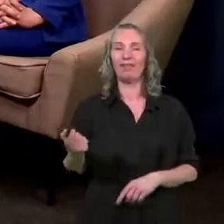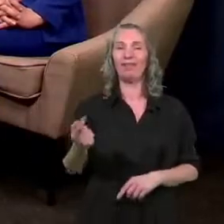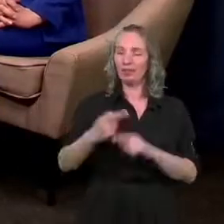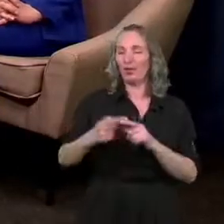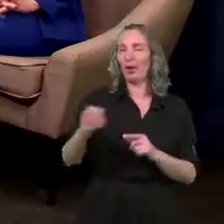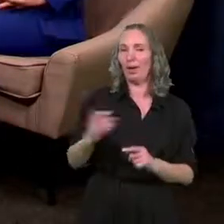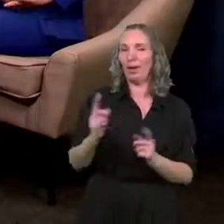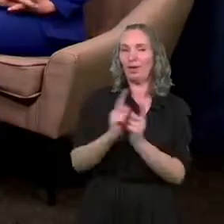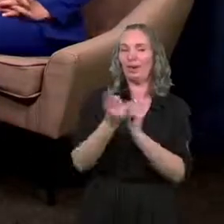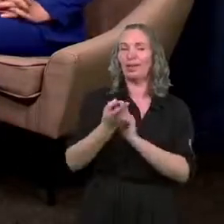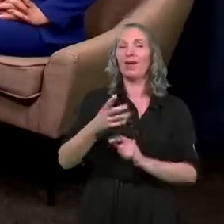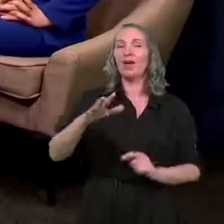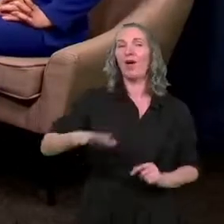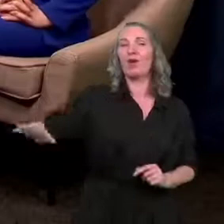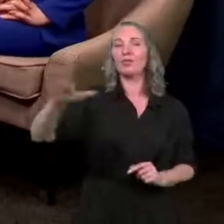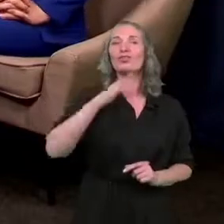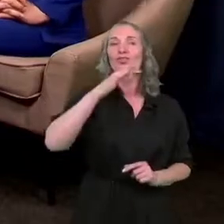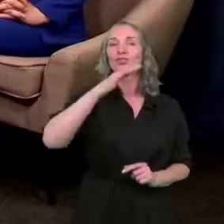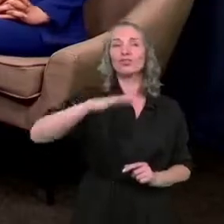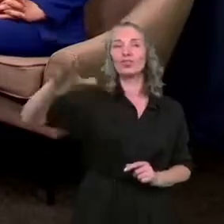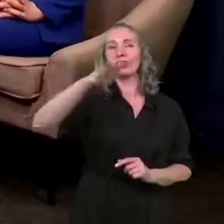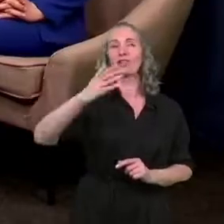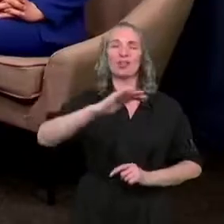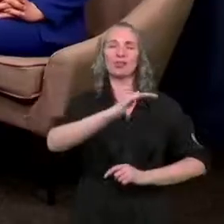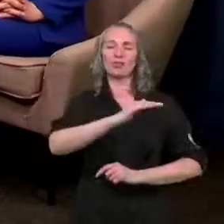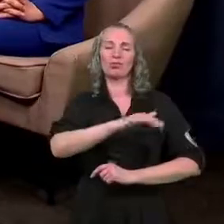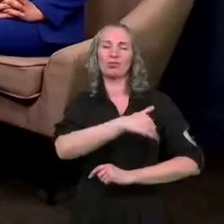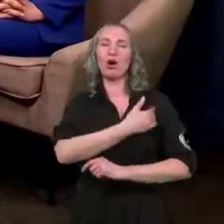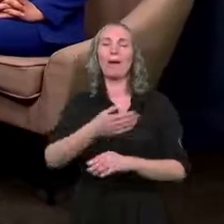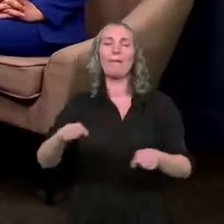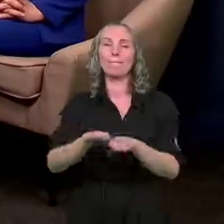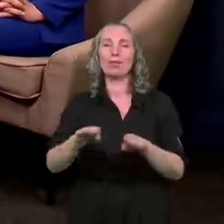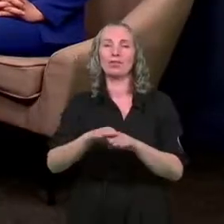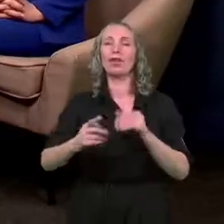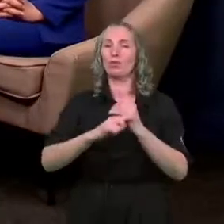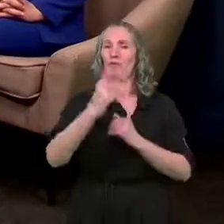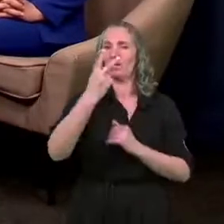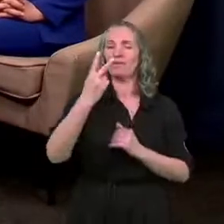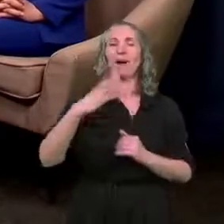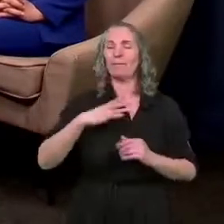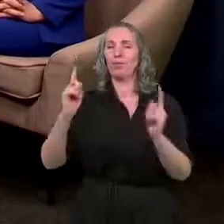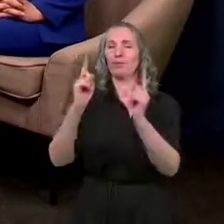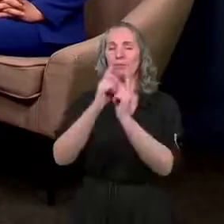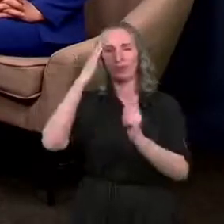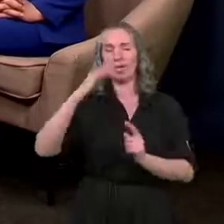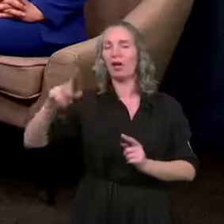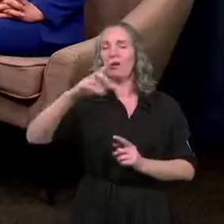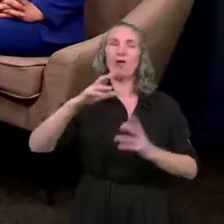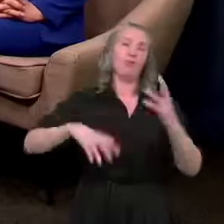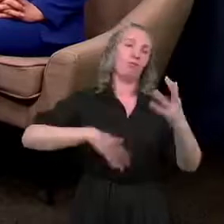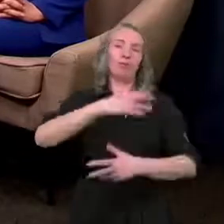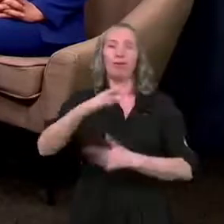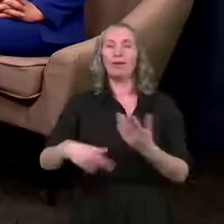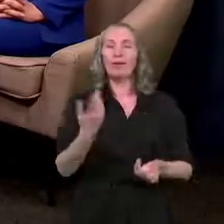na osiedlu Kazimierza Wielkiego w Szkole Podstawowej nr 2, z tego co pamiętam. Bardzo burzliwe.